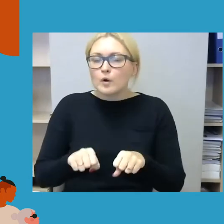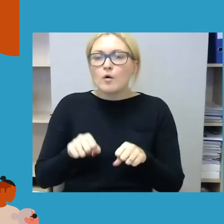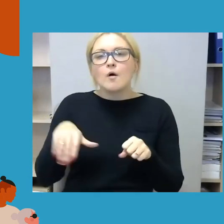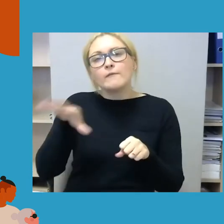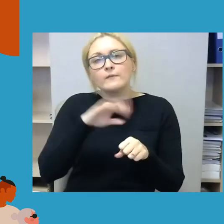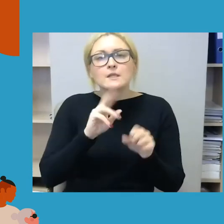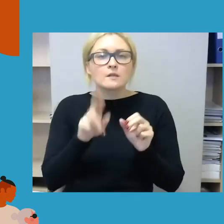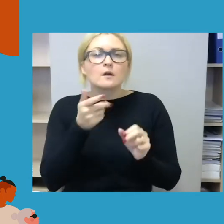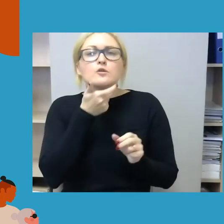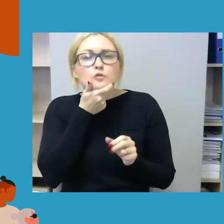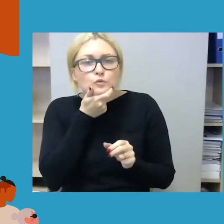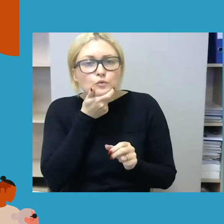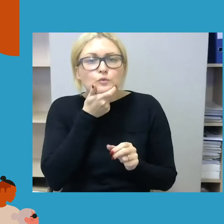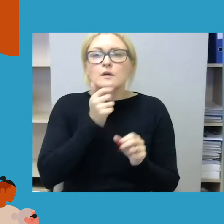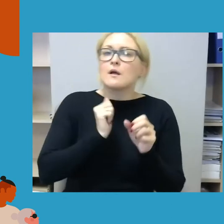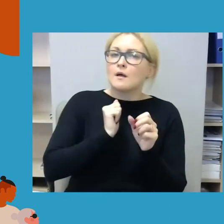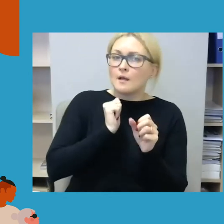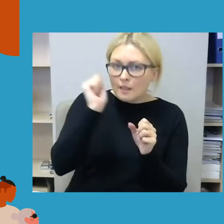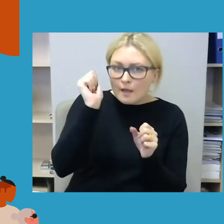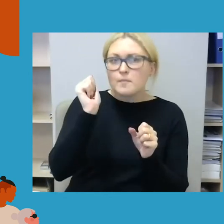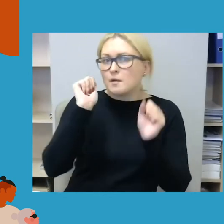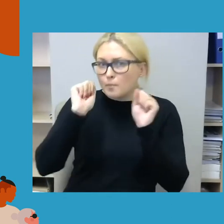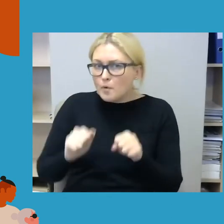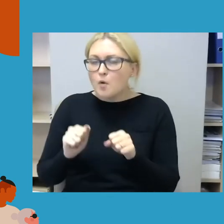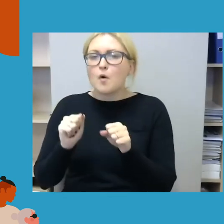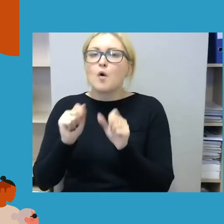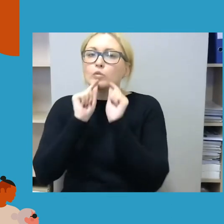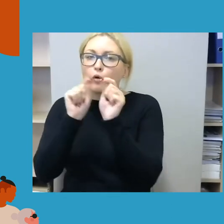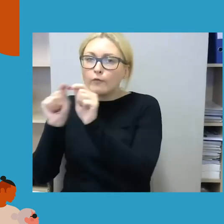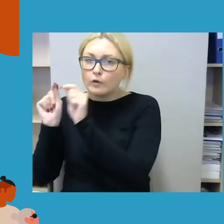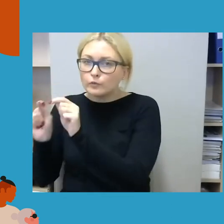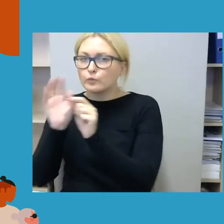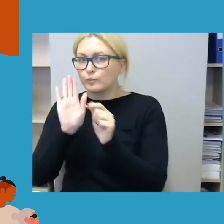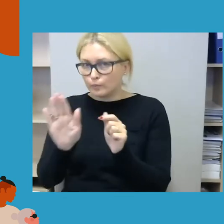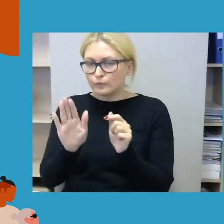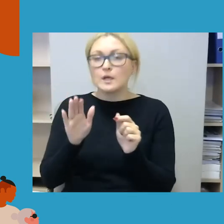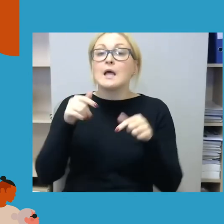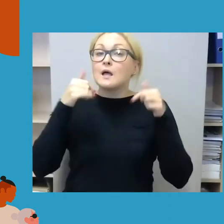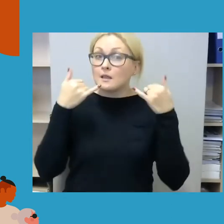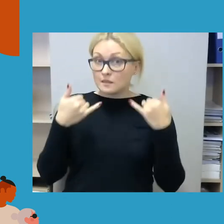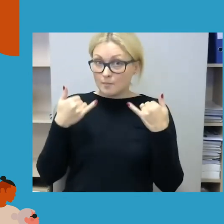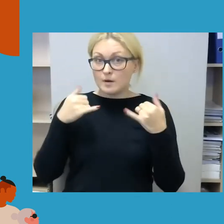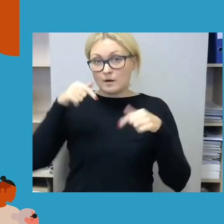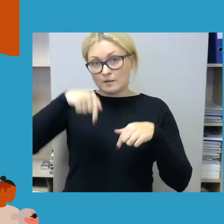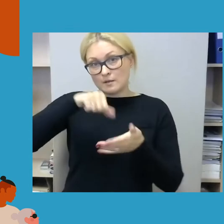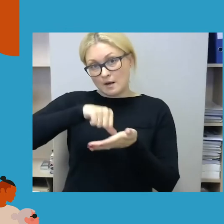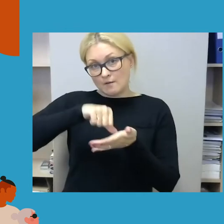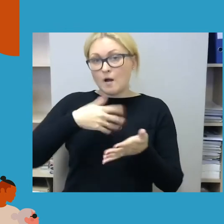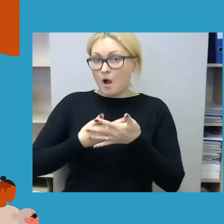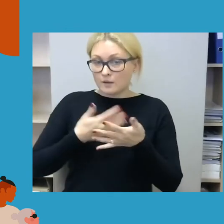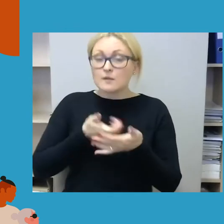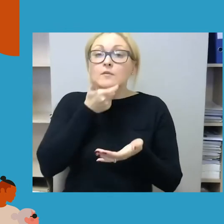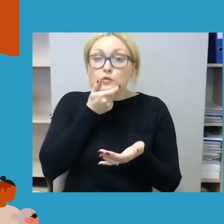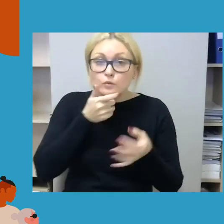norinti laimėti prizų. Kelis prizus laimėti užduosiu klausimą iš mūsų diskusijos, į kurį